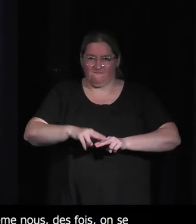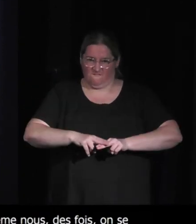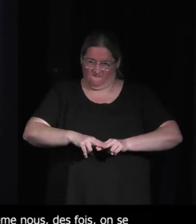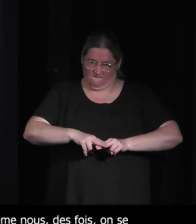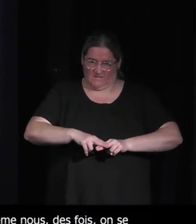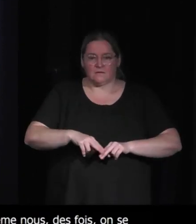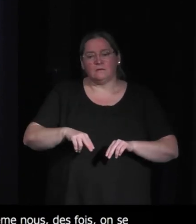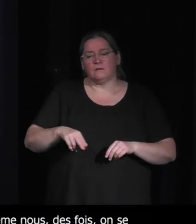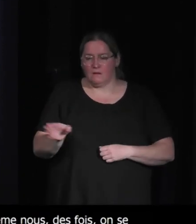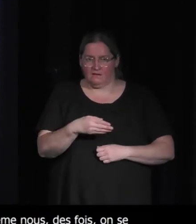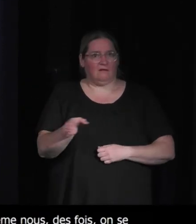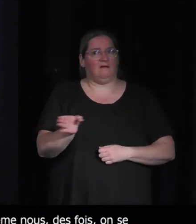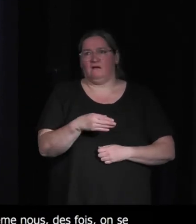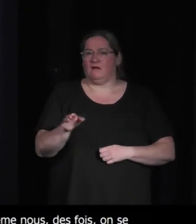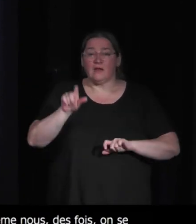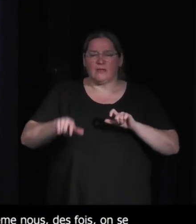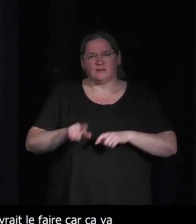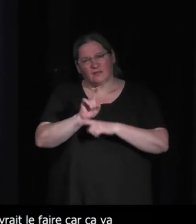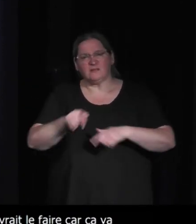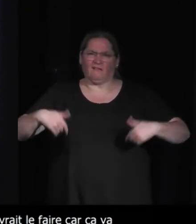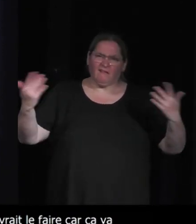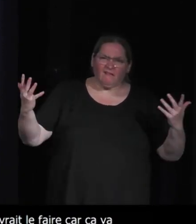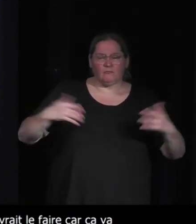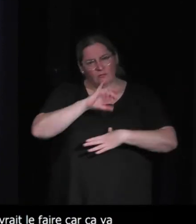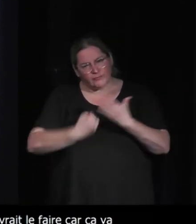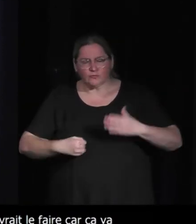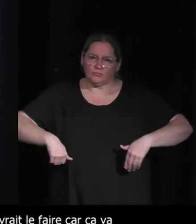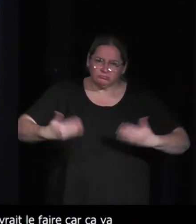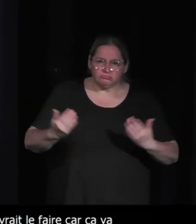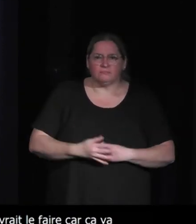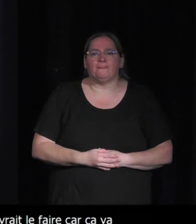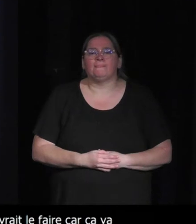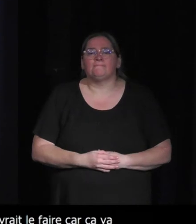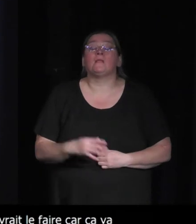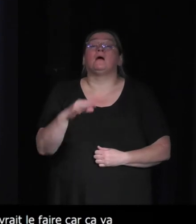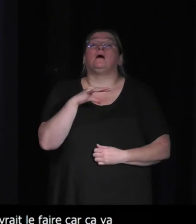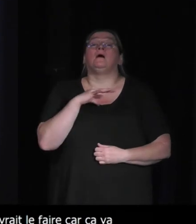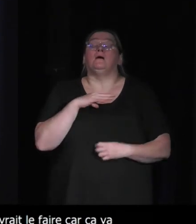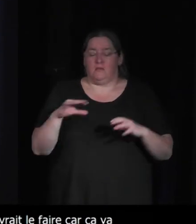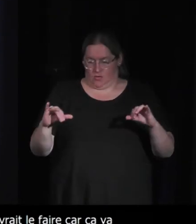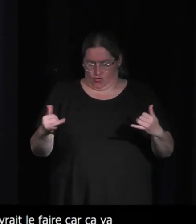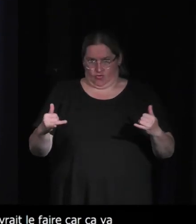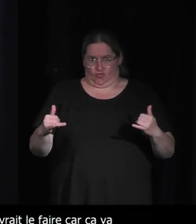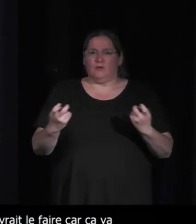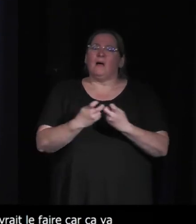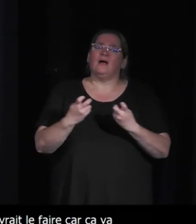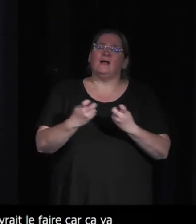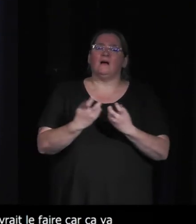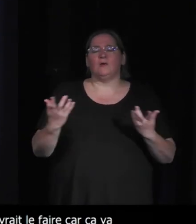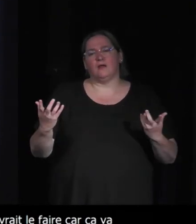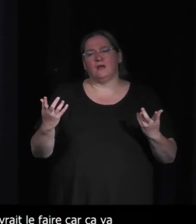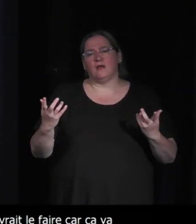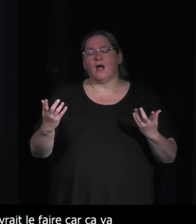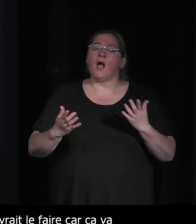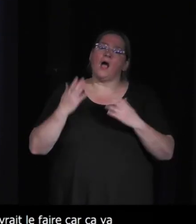le coup mais je vais revenir peut-être quand même sur ce que tu disais parce que finalement il y a des jeux où on incarne des animaux donc tu as